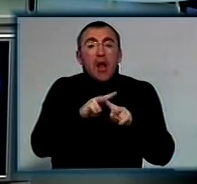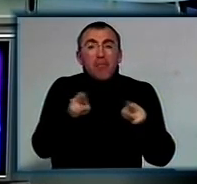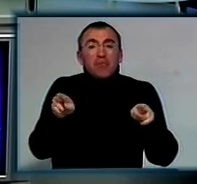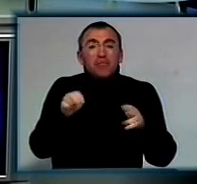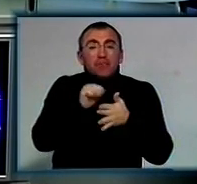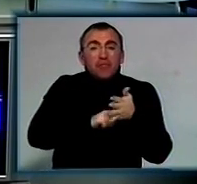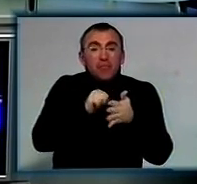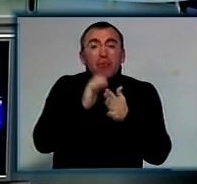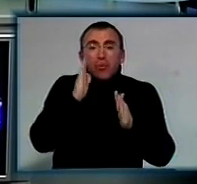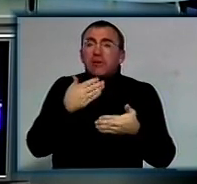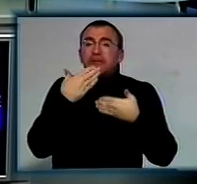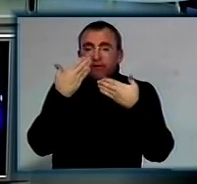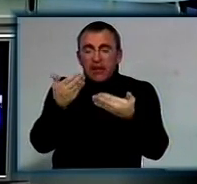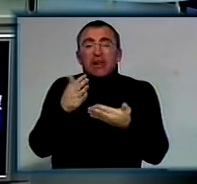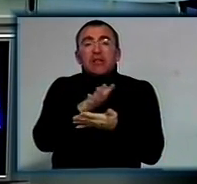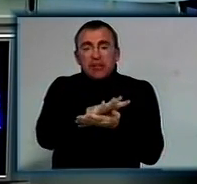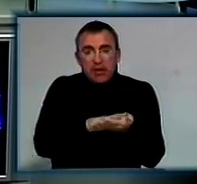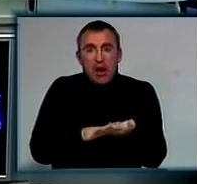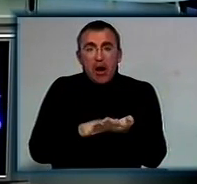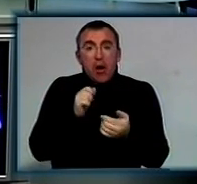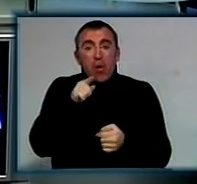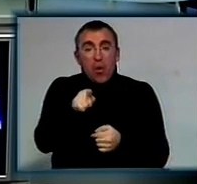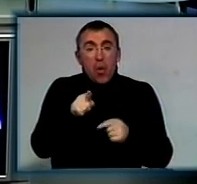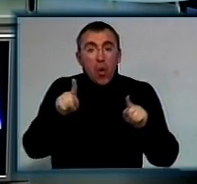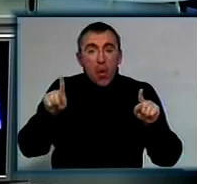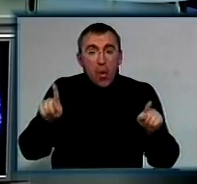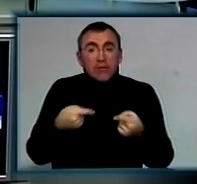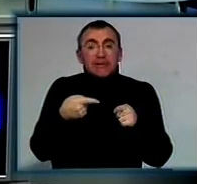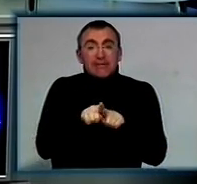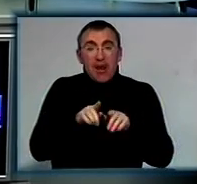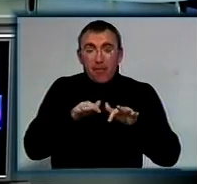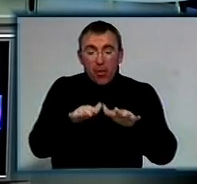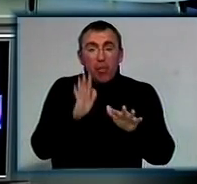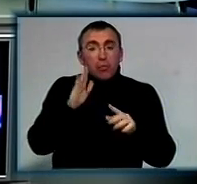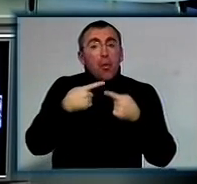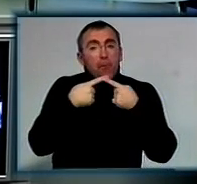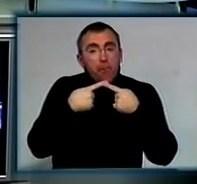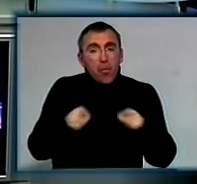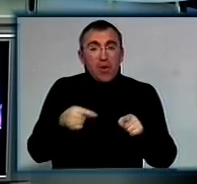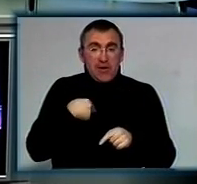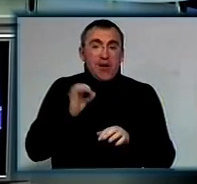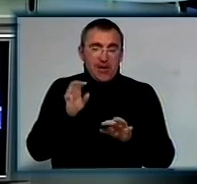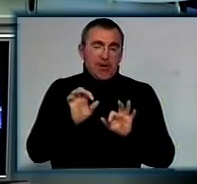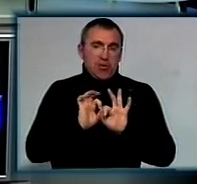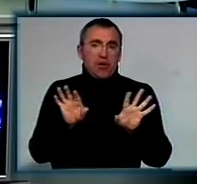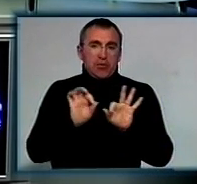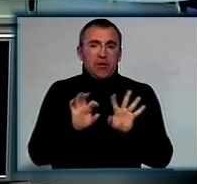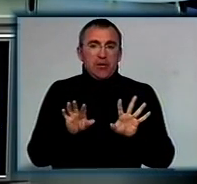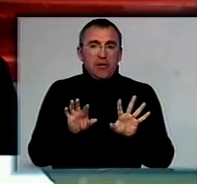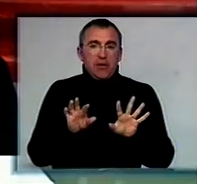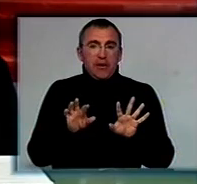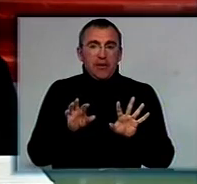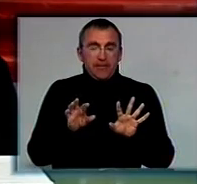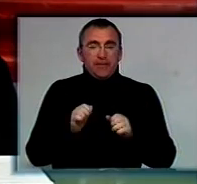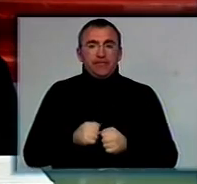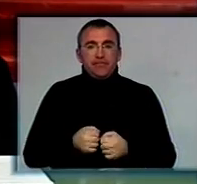вони будуть звертатися й далі. Проте, організовувати цей процес буде зовсім по-іншому, так як я вже в декількох